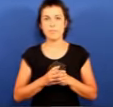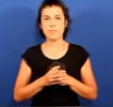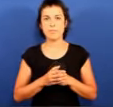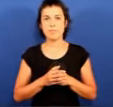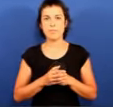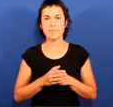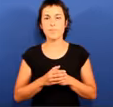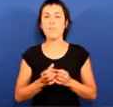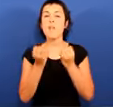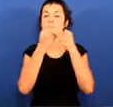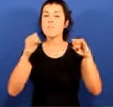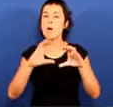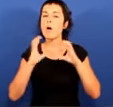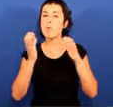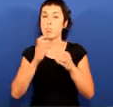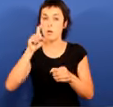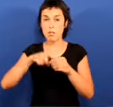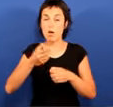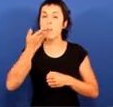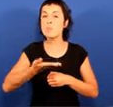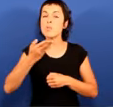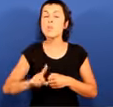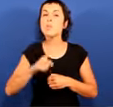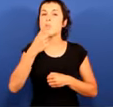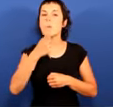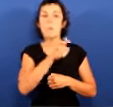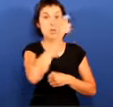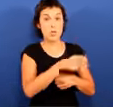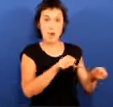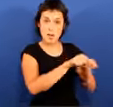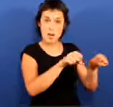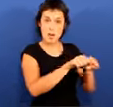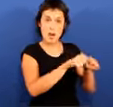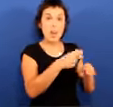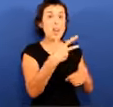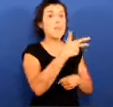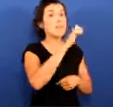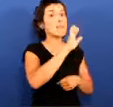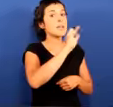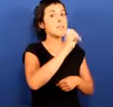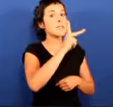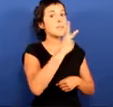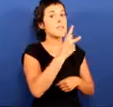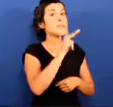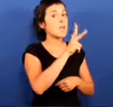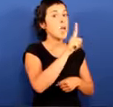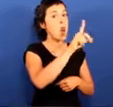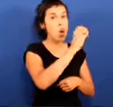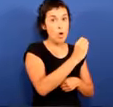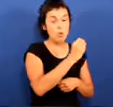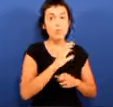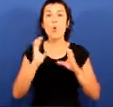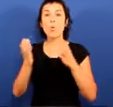elkarlanean. Eta azken egunean Xabierlete olerkari eta kantautorea omen du nahi duen sortuko dira besteak